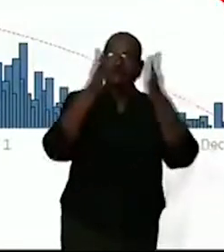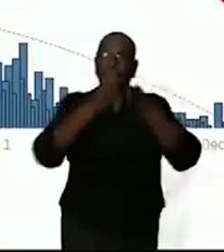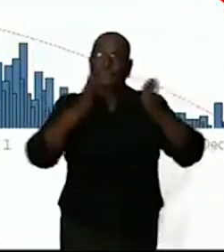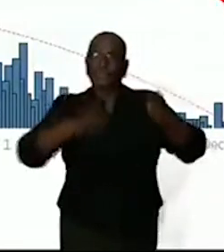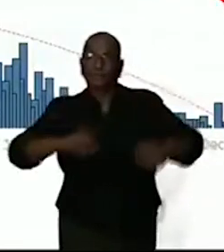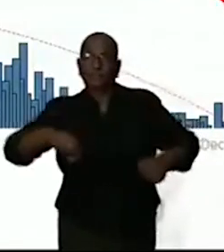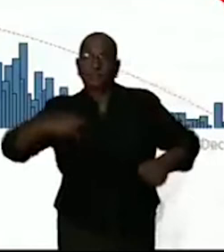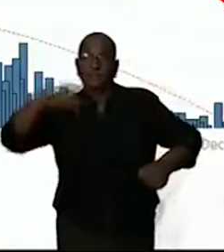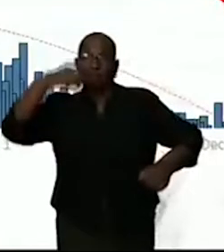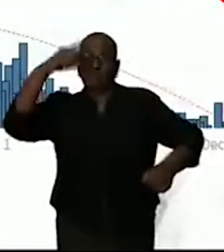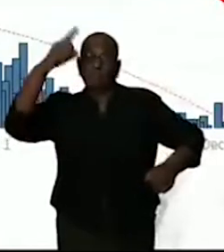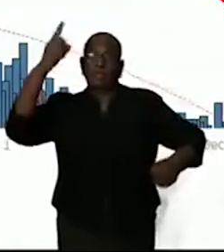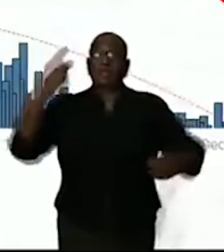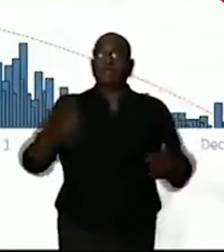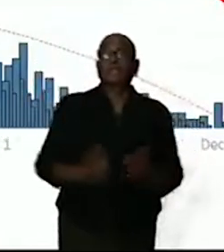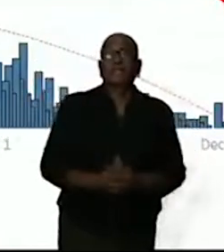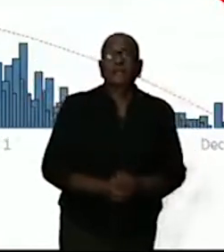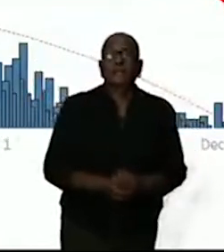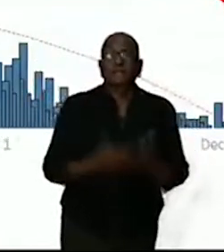toename als die de rode pijl vallen,